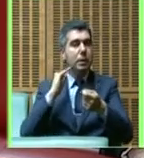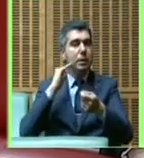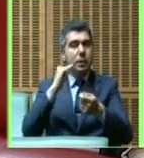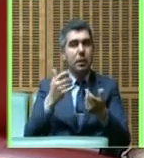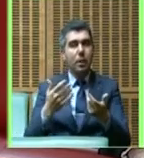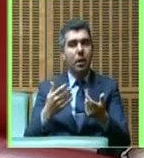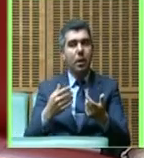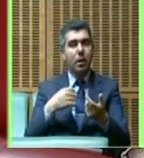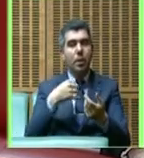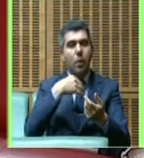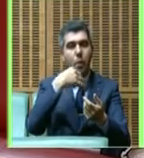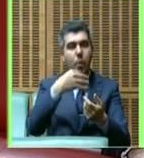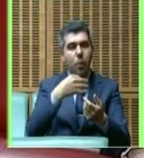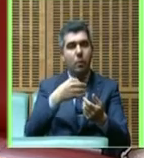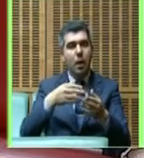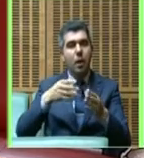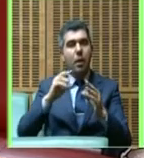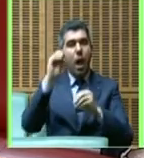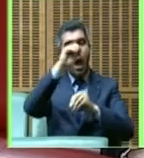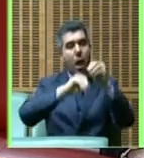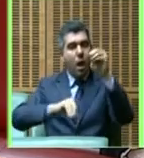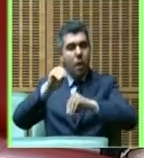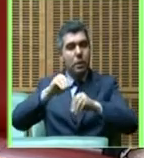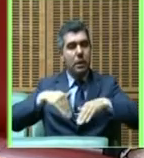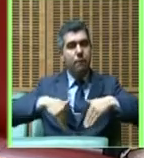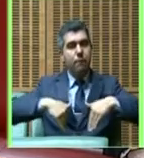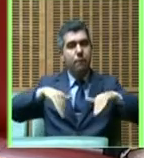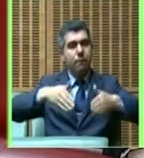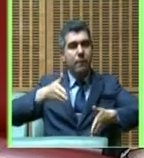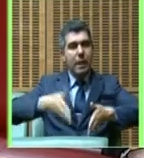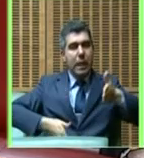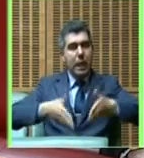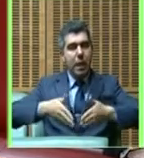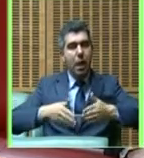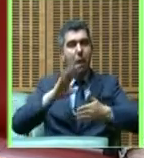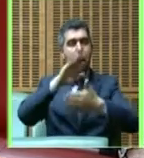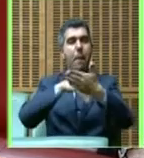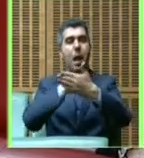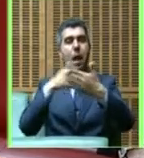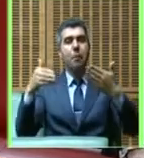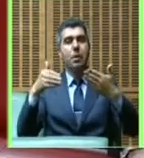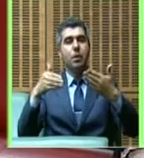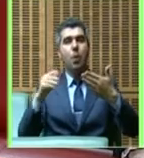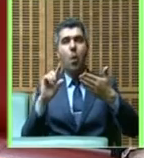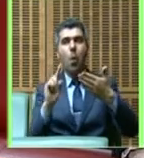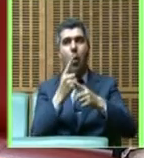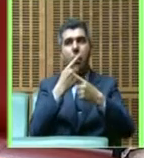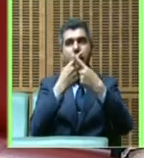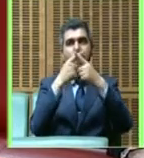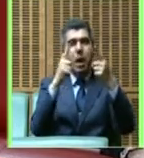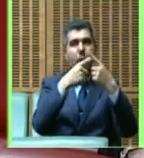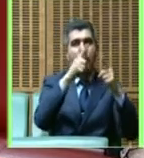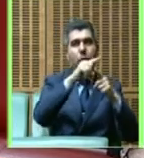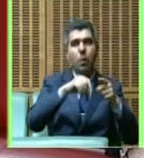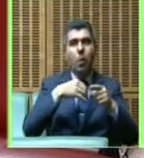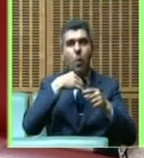ديال الاستثمار في الصيانة وفي البنية التحتية الطرقية من خلال البرامج اللي عندها الاهداف وهذه الاهداف تتكون